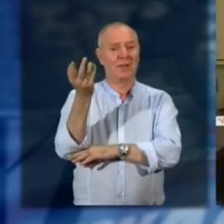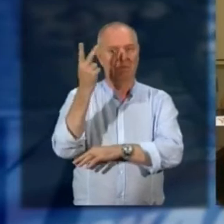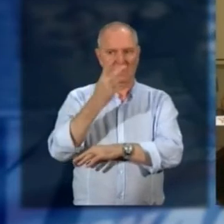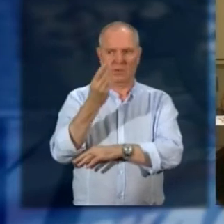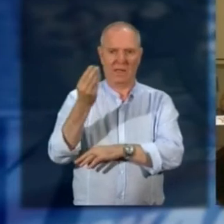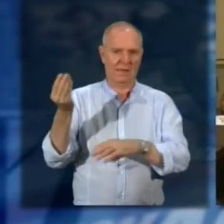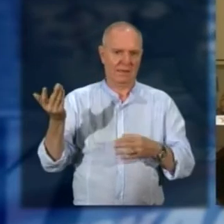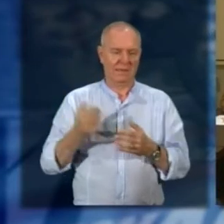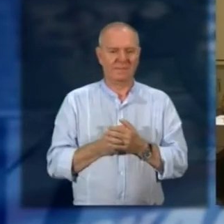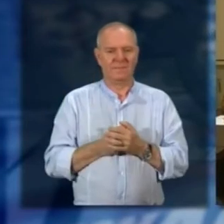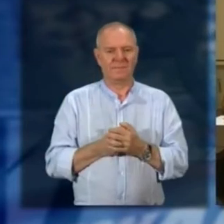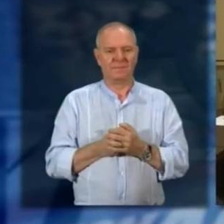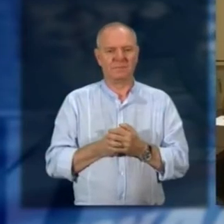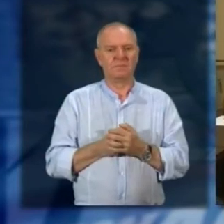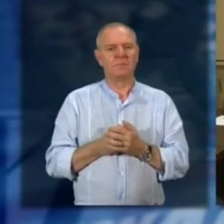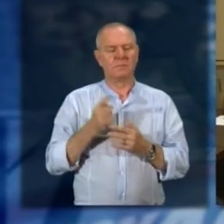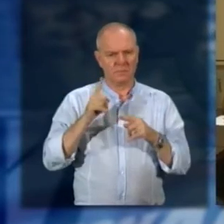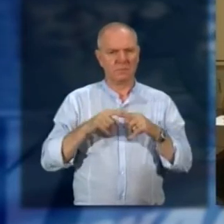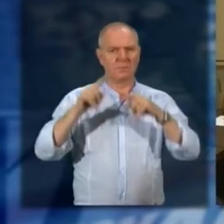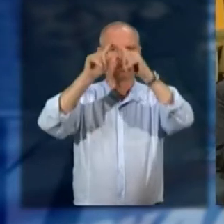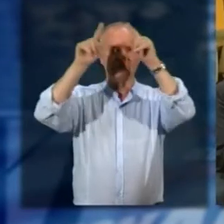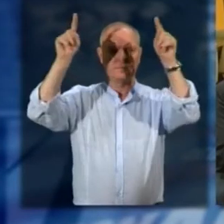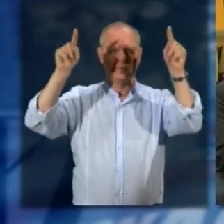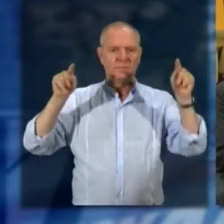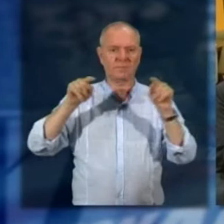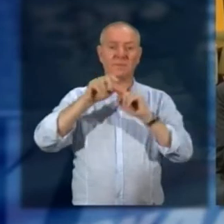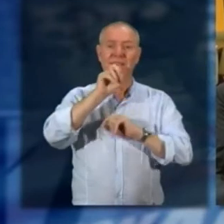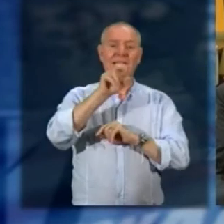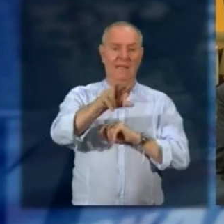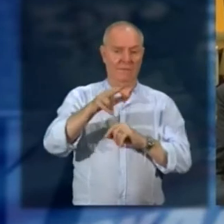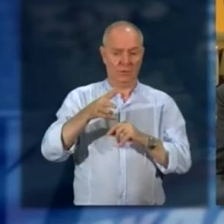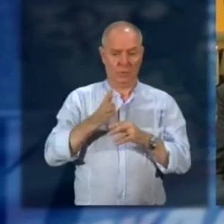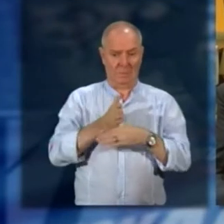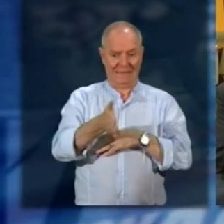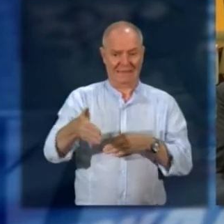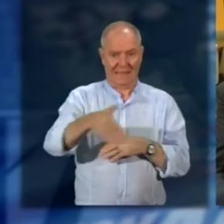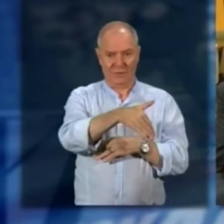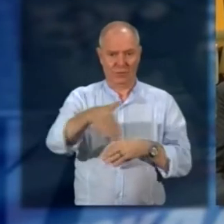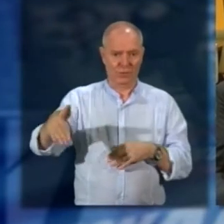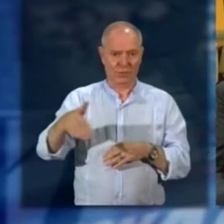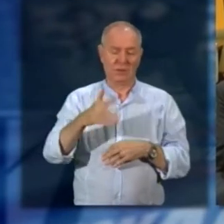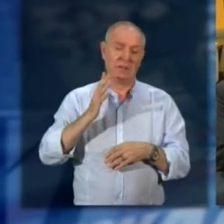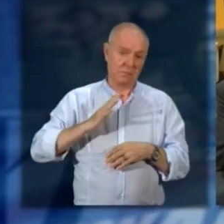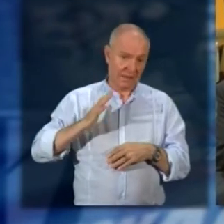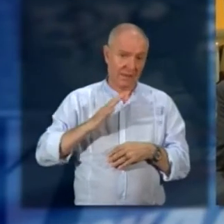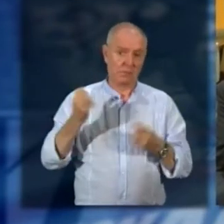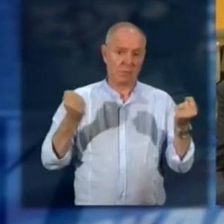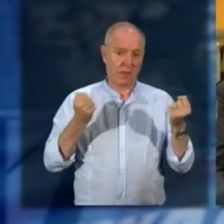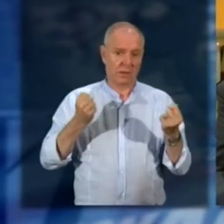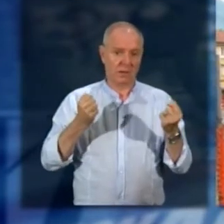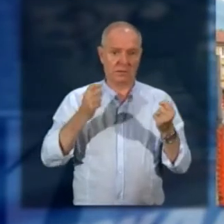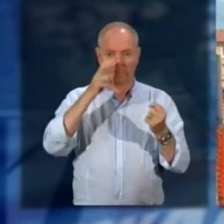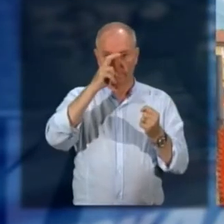ai studenti posizionati anche negli appositi cartelli che indicano l'attraversamento la volontà forse più una speranza è che gli automobilisti